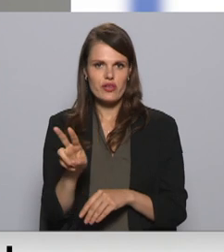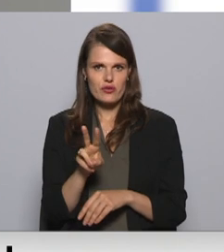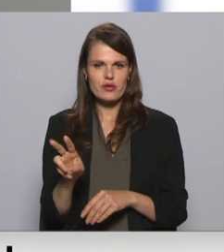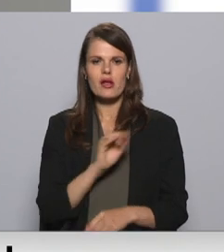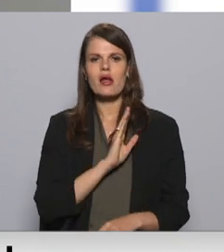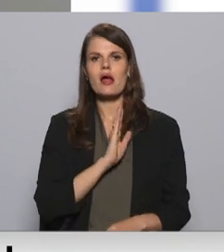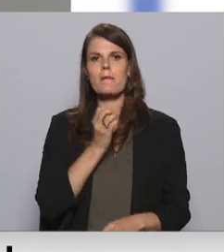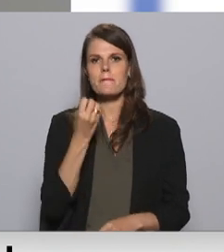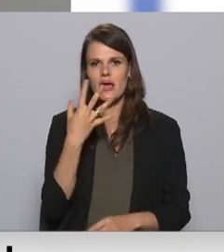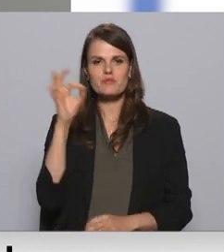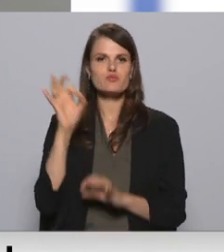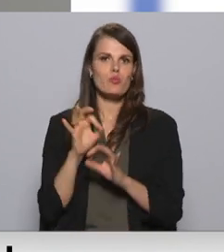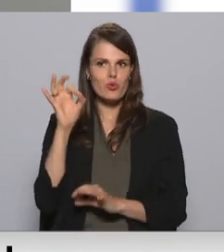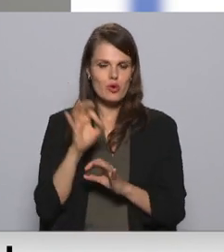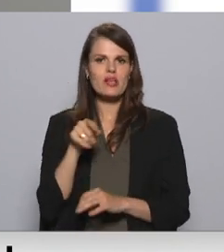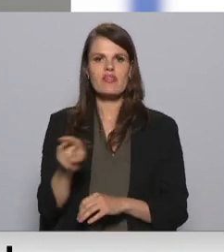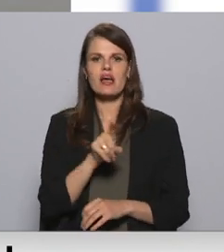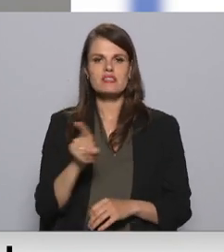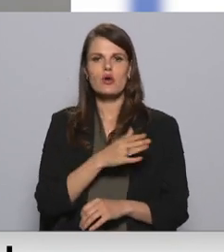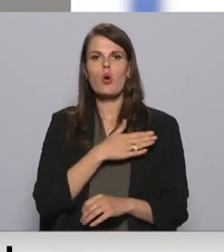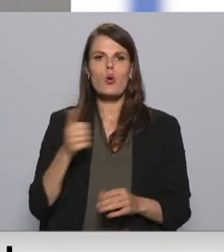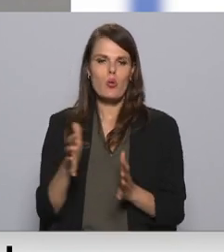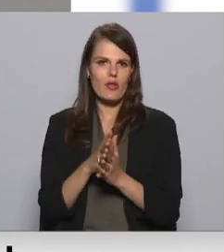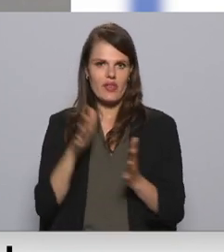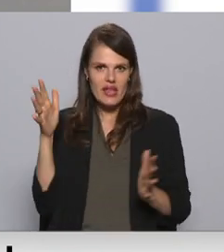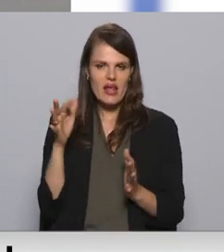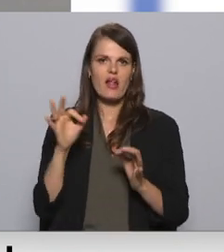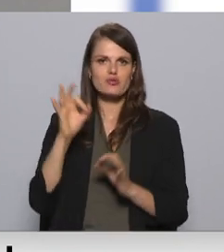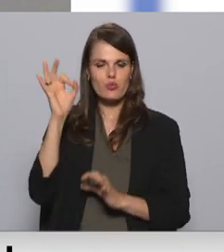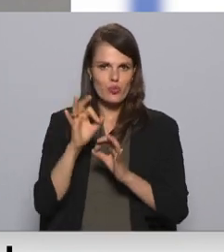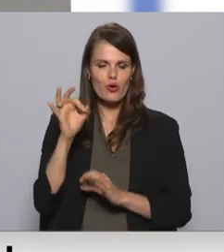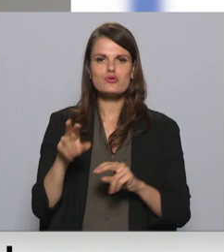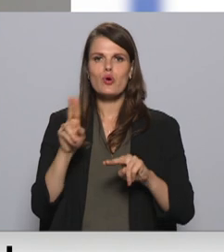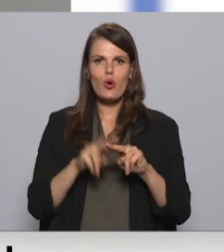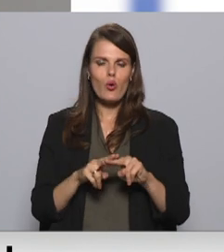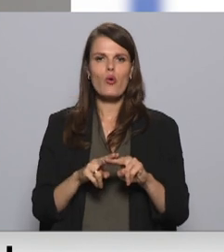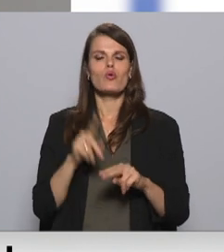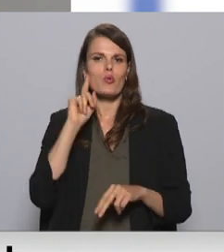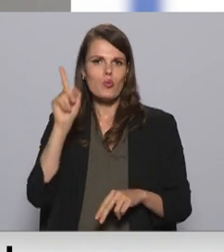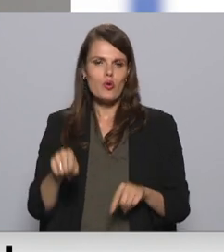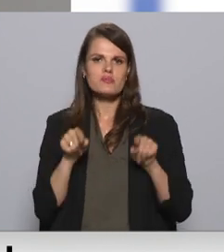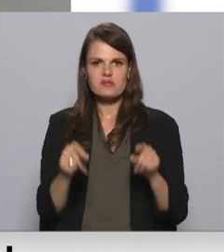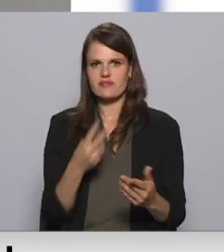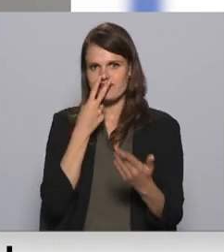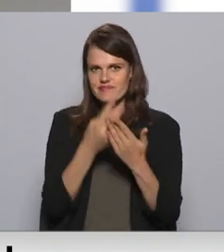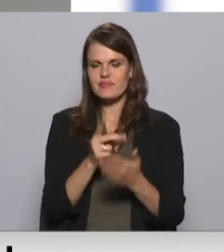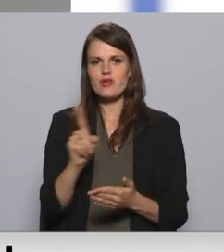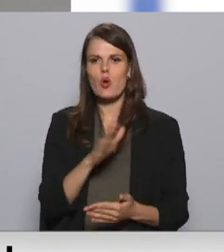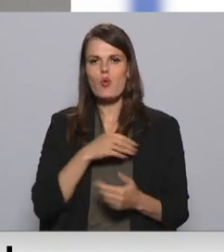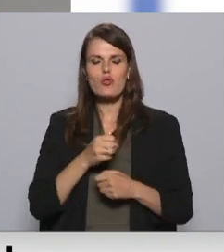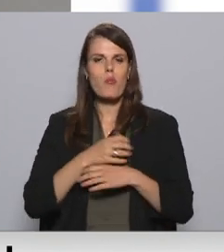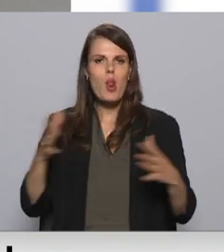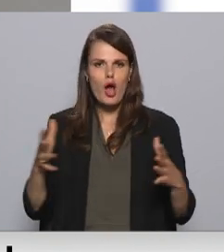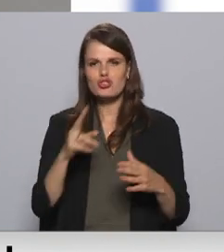15 procenti, tas ir ļoti liels procents, un tas viennozīmīgi norada uz ļoti plaši un